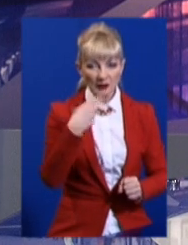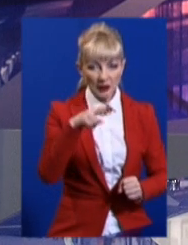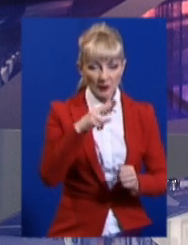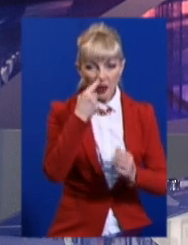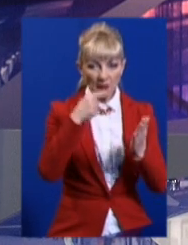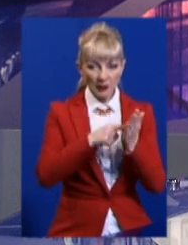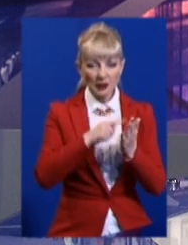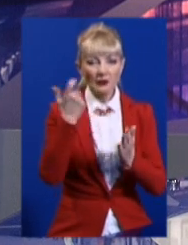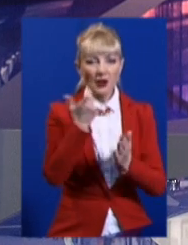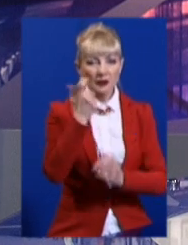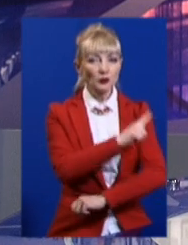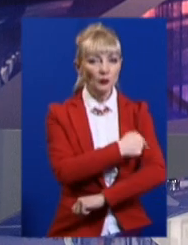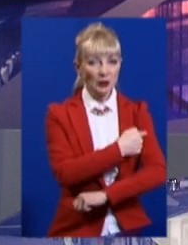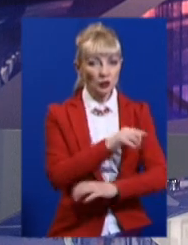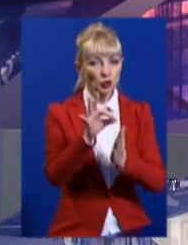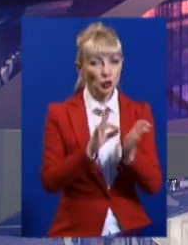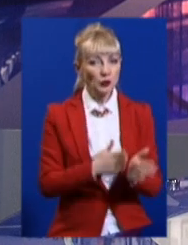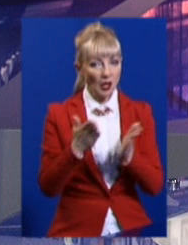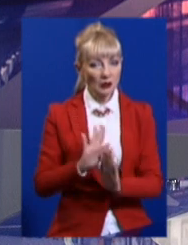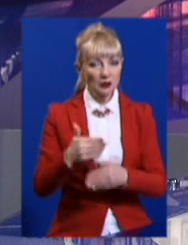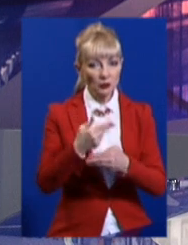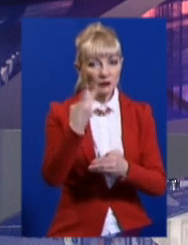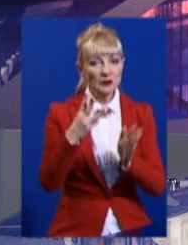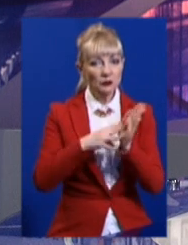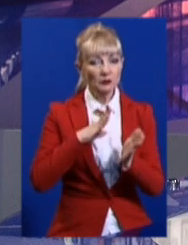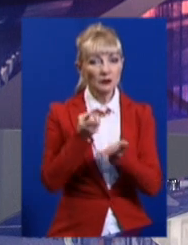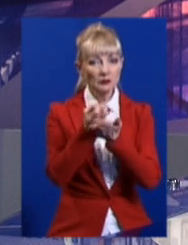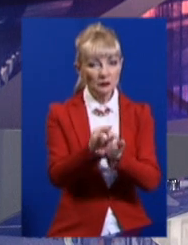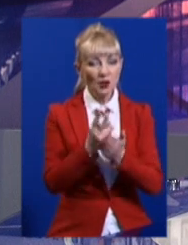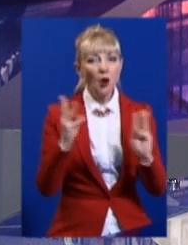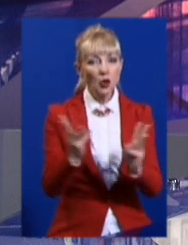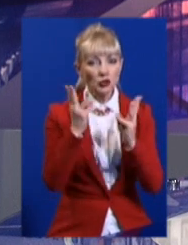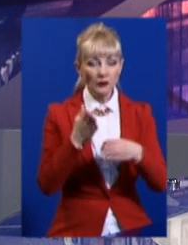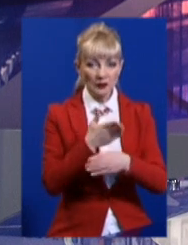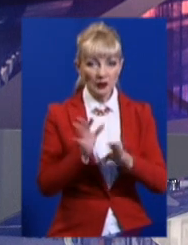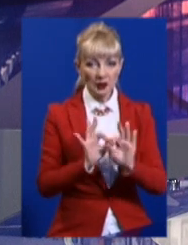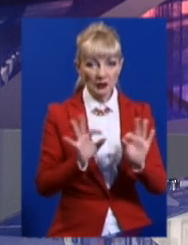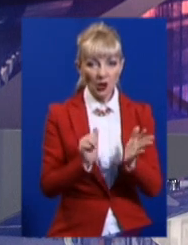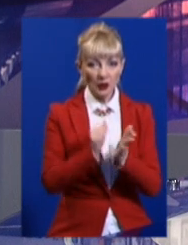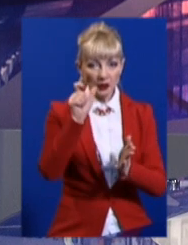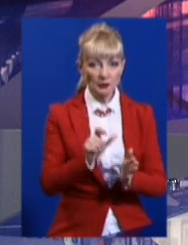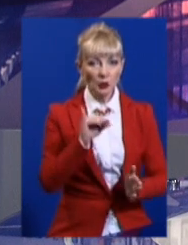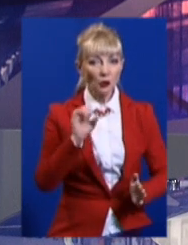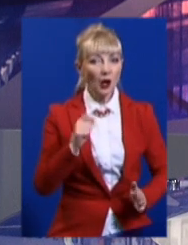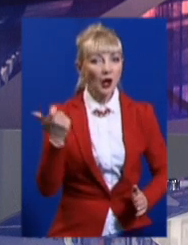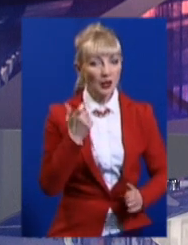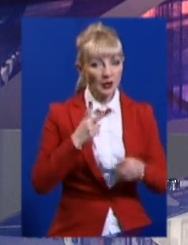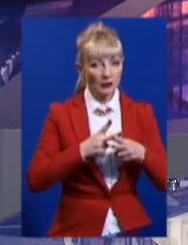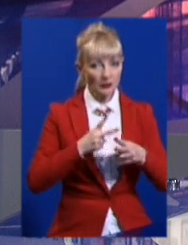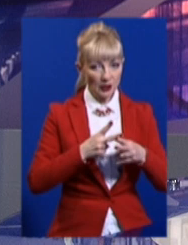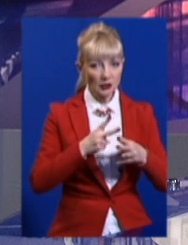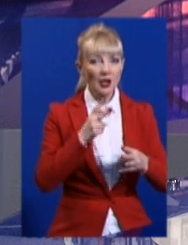лікарні невідкладної допомоги. 28 були шпиталізовані до опікового відділення. Розповів кореспондентам ЮА «Харків» лікар